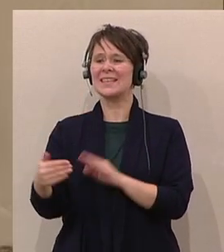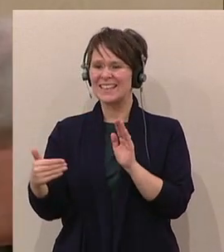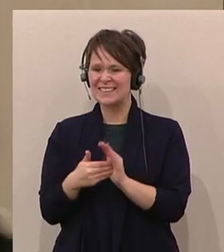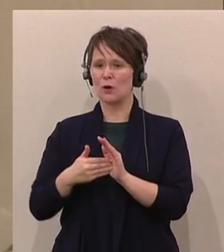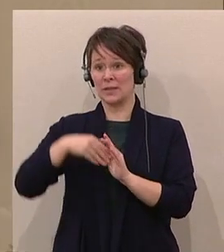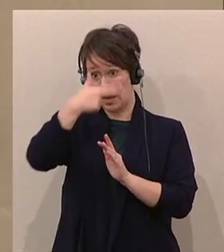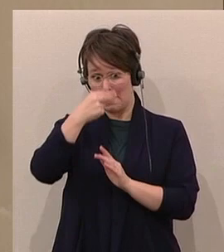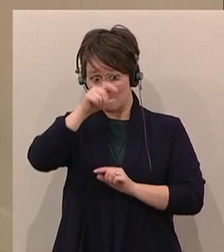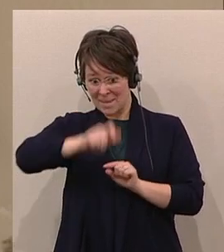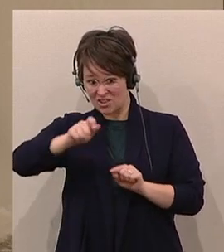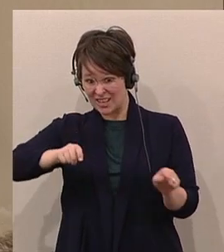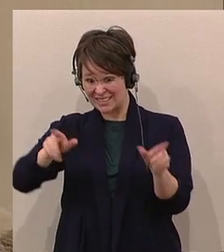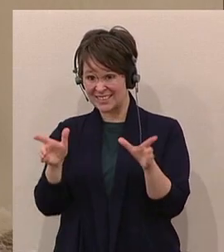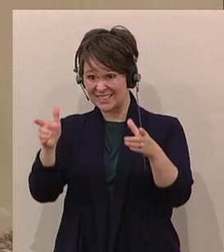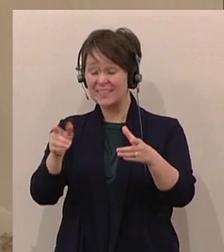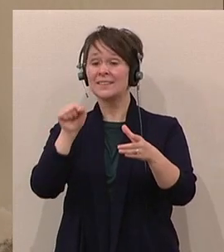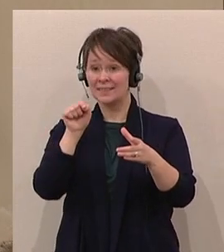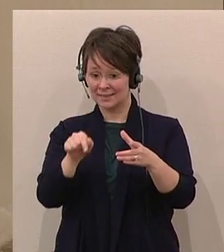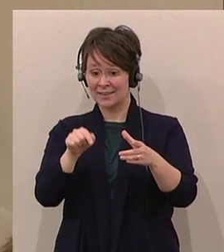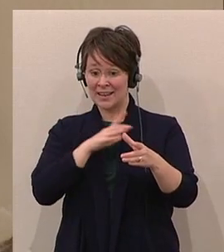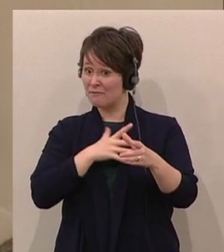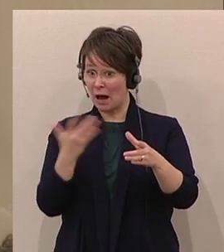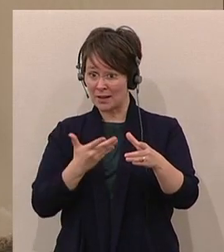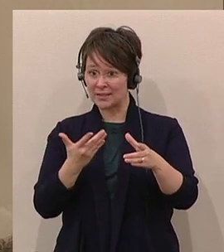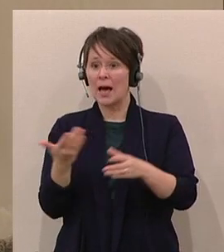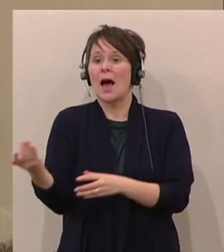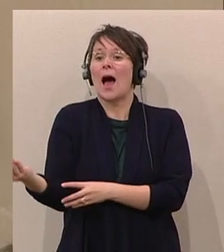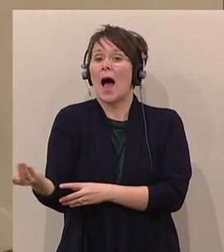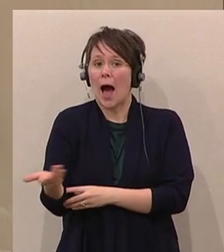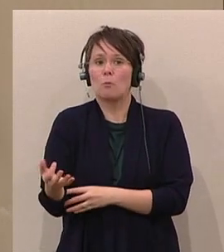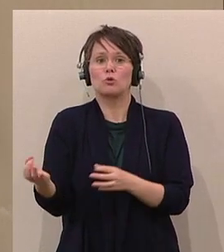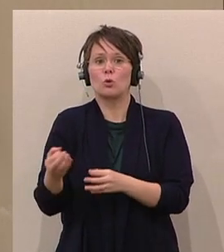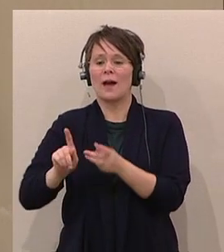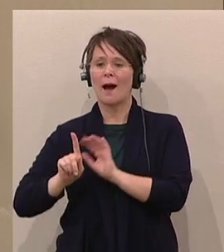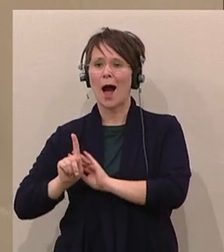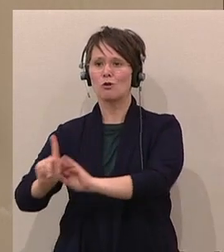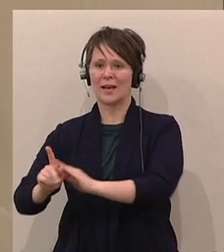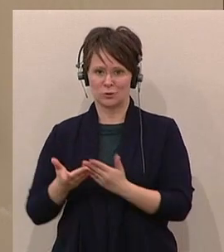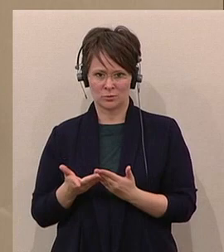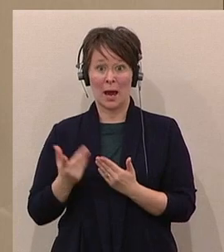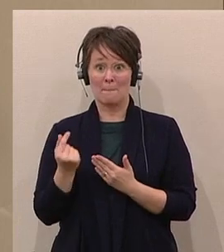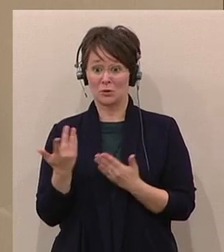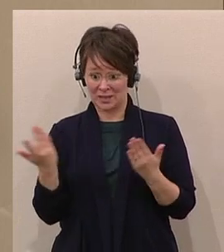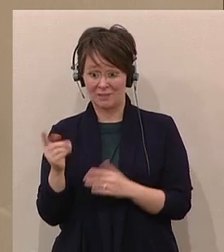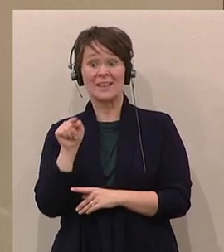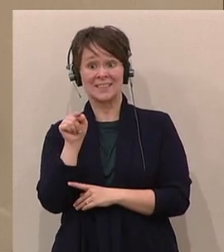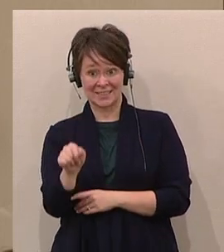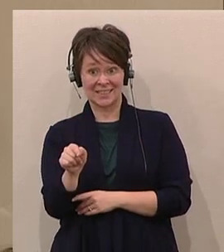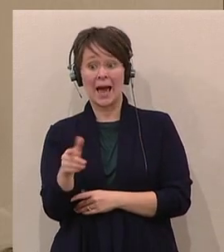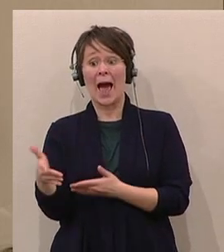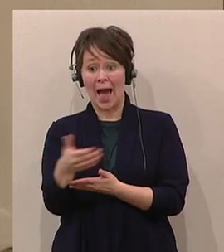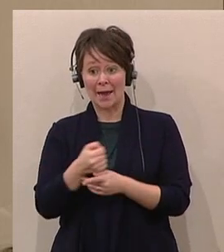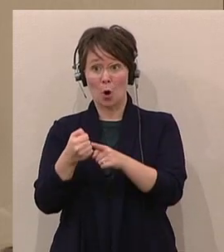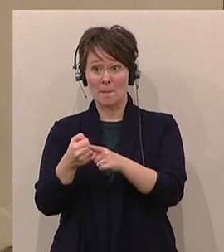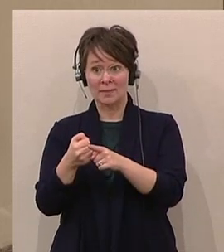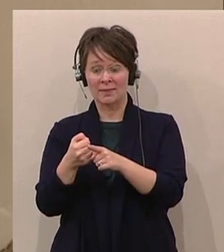ausgrenzungsgefährdet. Das heißt, ihr Einkommen liegt unter der Armutsschwelle. Drei